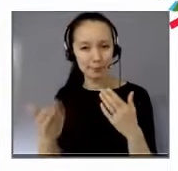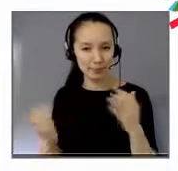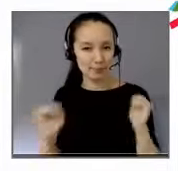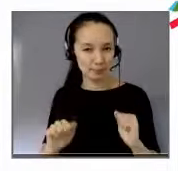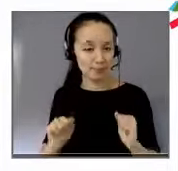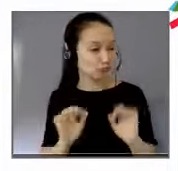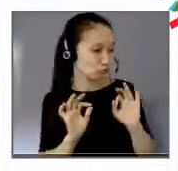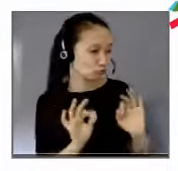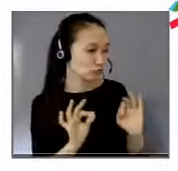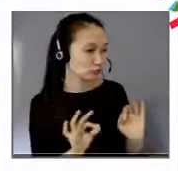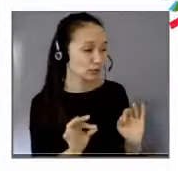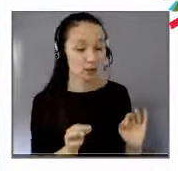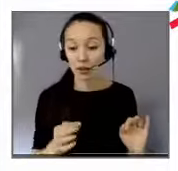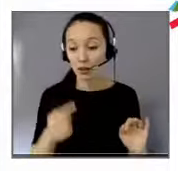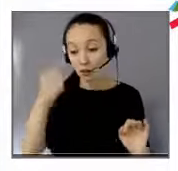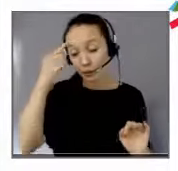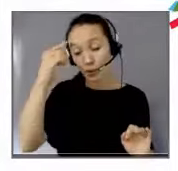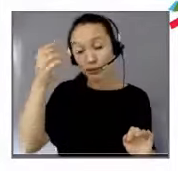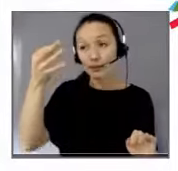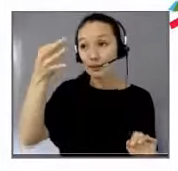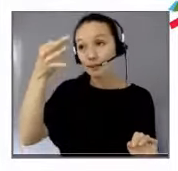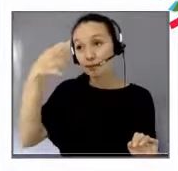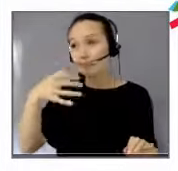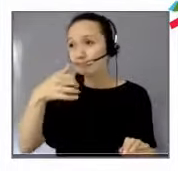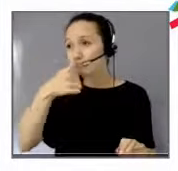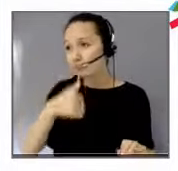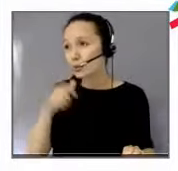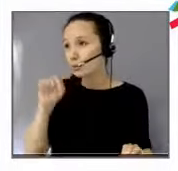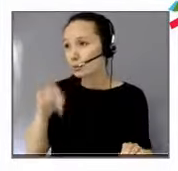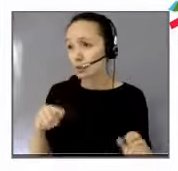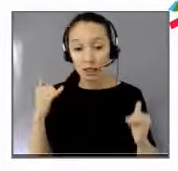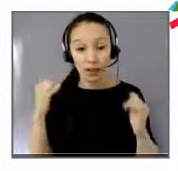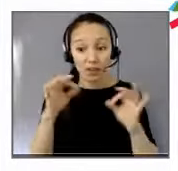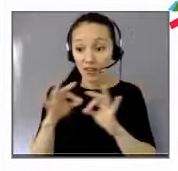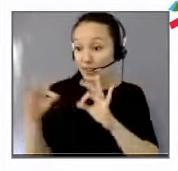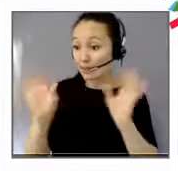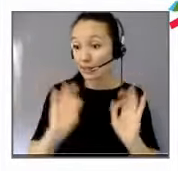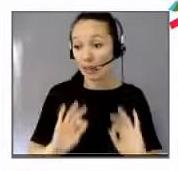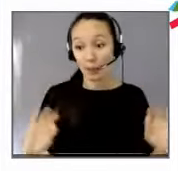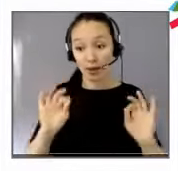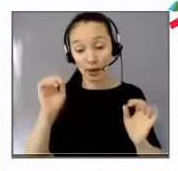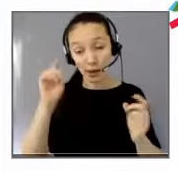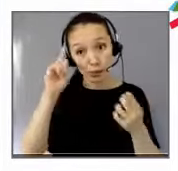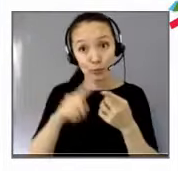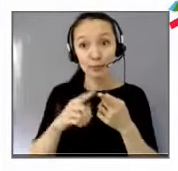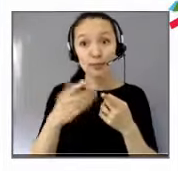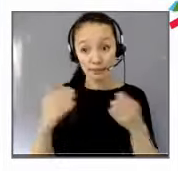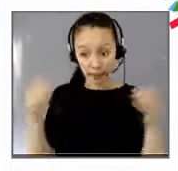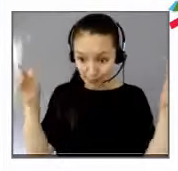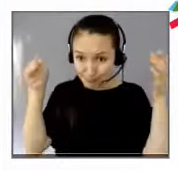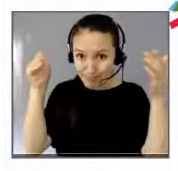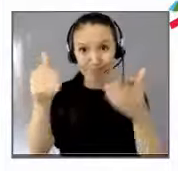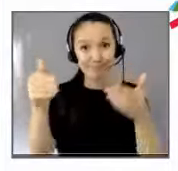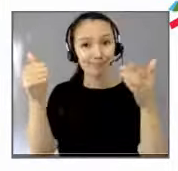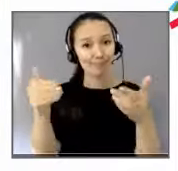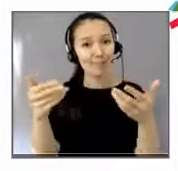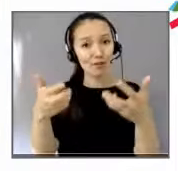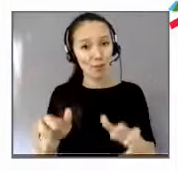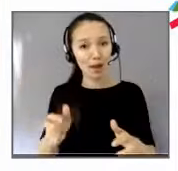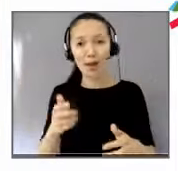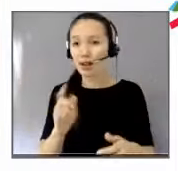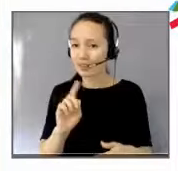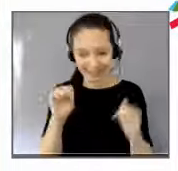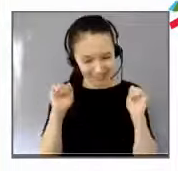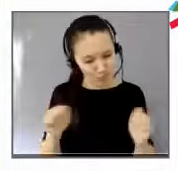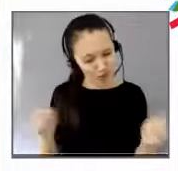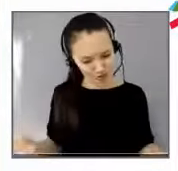fatalité, ce n pas parce qu'on n'en voit pas partout qu'il ne pas justement tendre vers cet idéal-là. Merci pour ce mot de conclusion. Merci à toutes et à